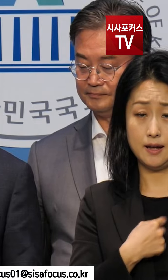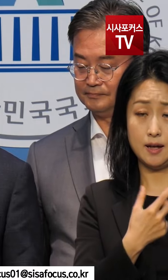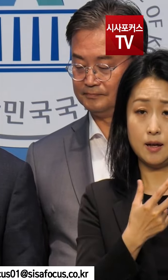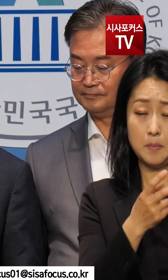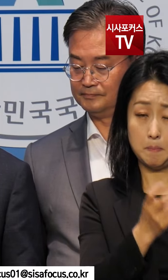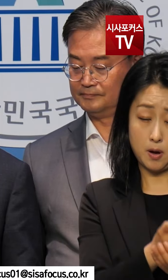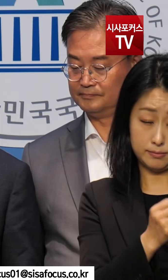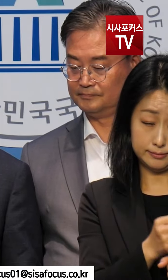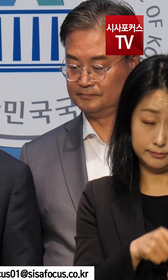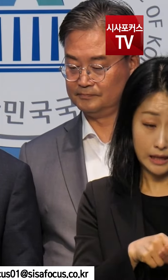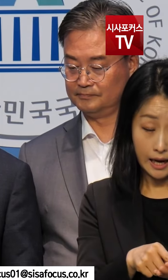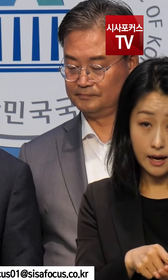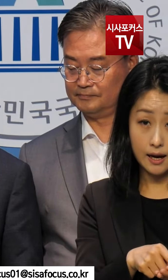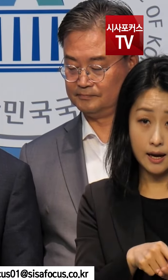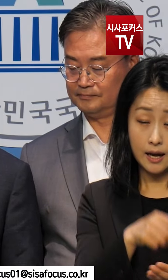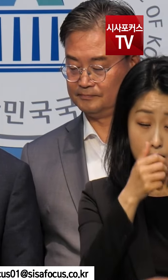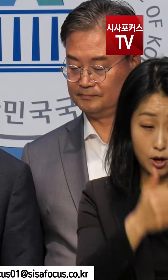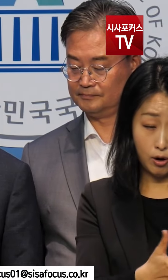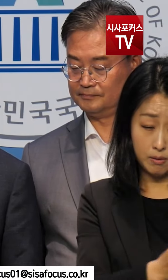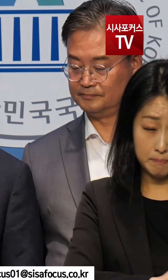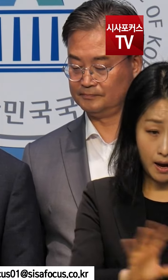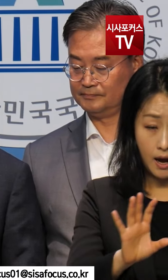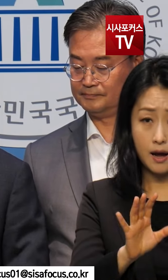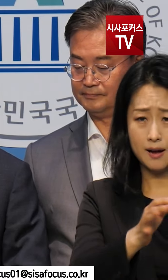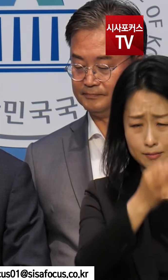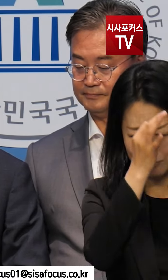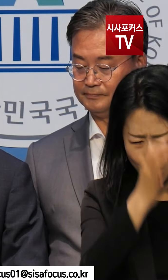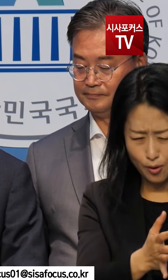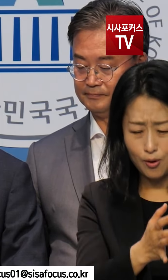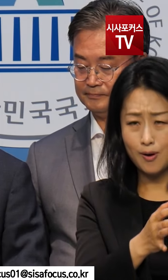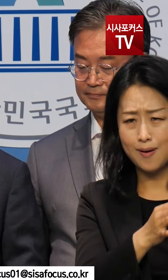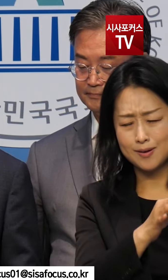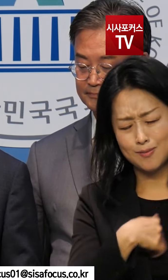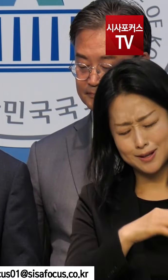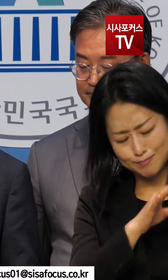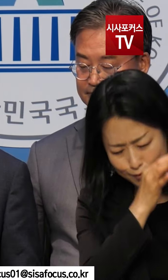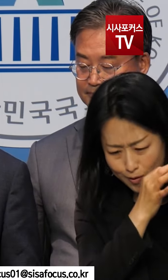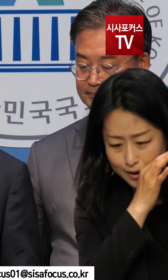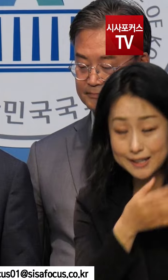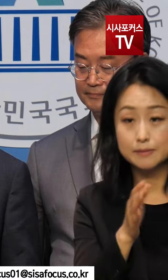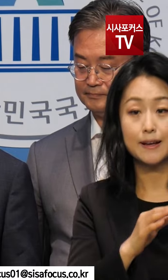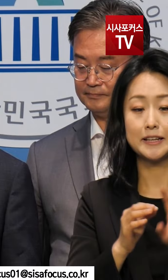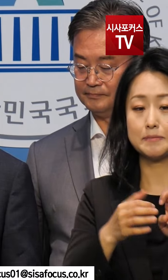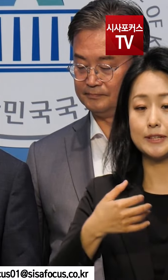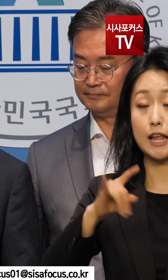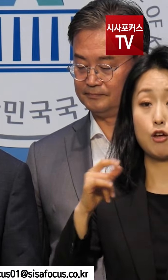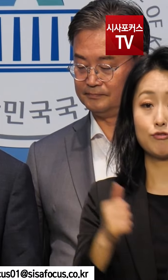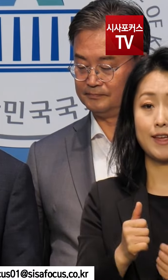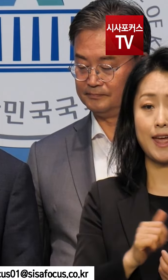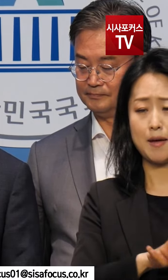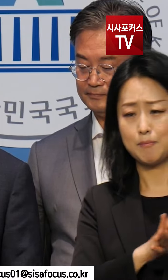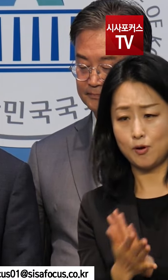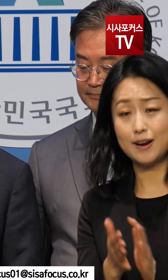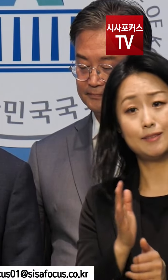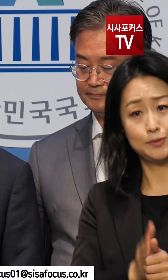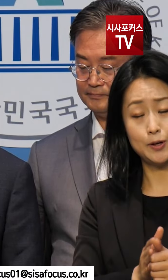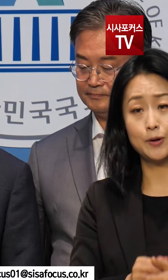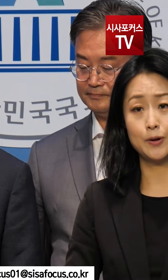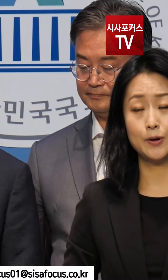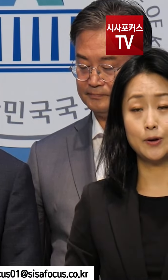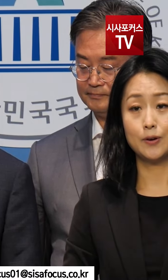못해 매우 부끄럽습니다. 송구합니다. 하지만 20대 국회는 달라져야 합니다. 달라질 것입니다.